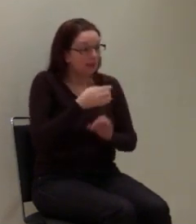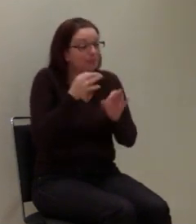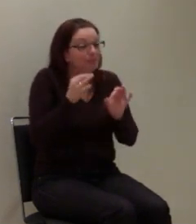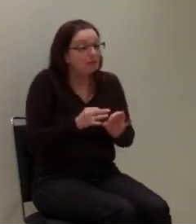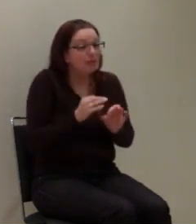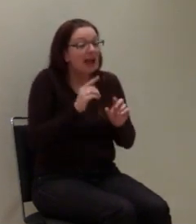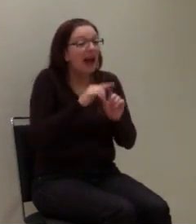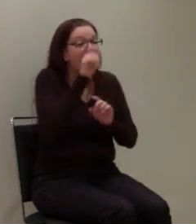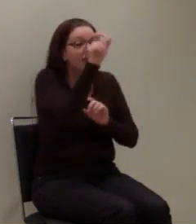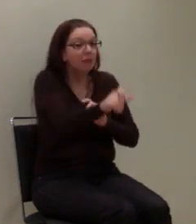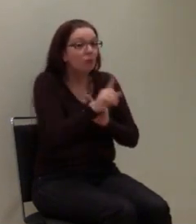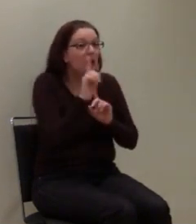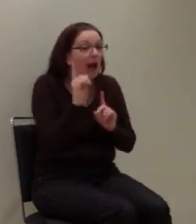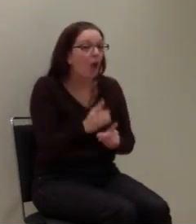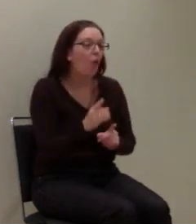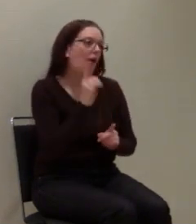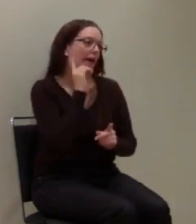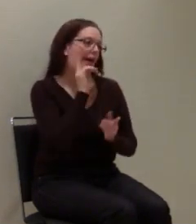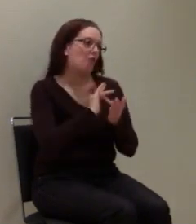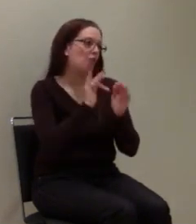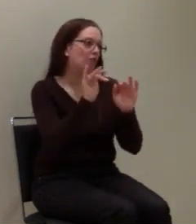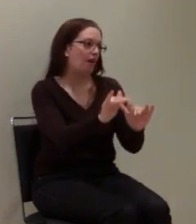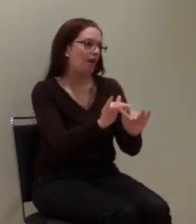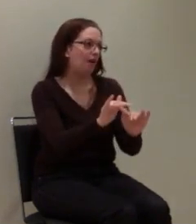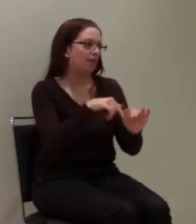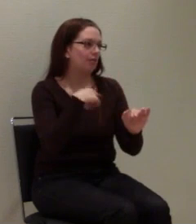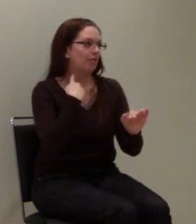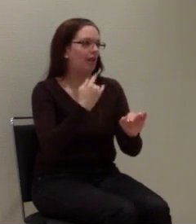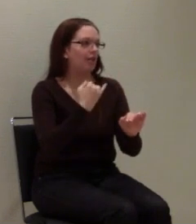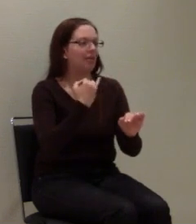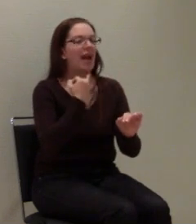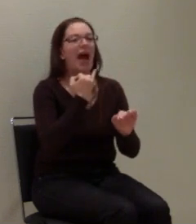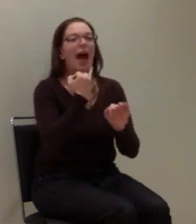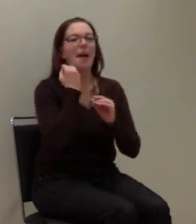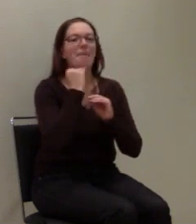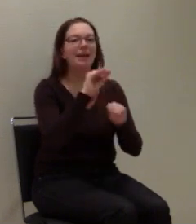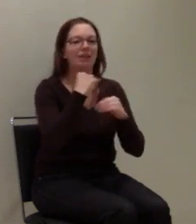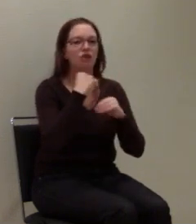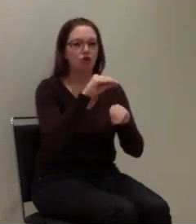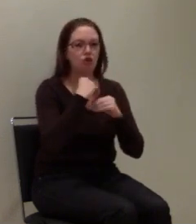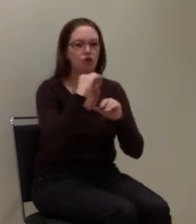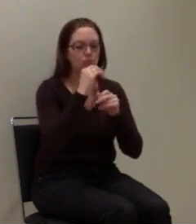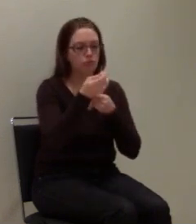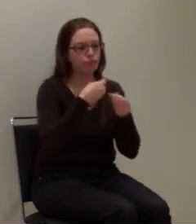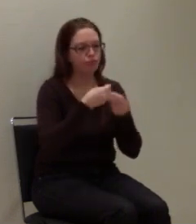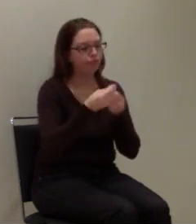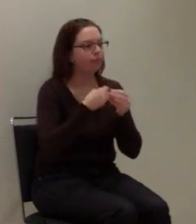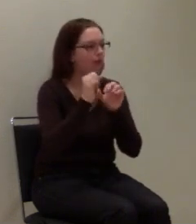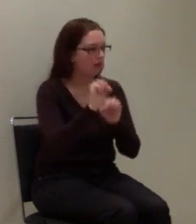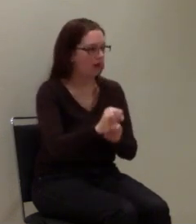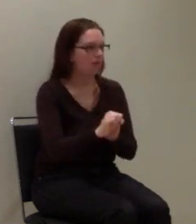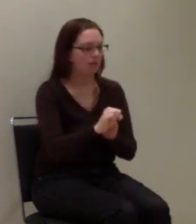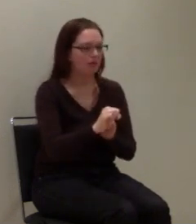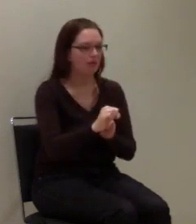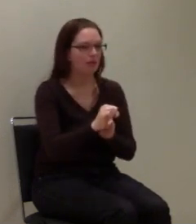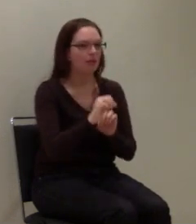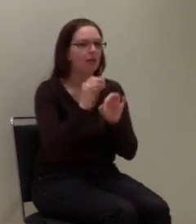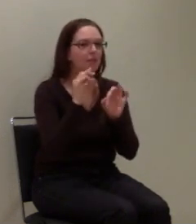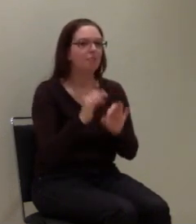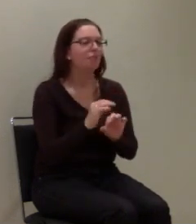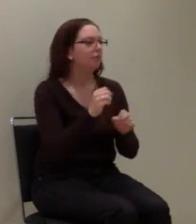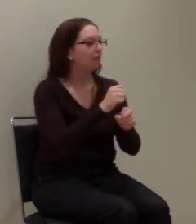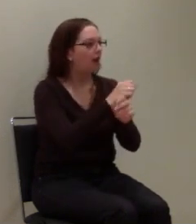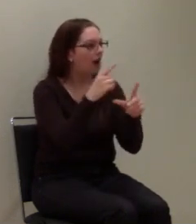ist eine iPhone-Nummer, die kenne ich, da kann ich per iMessage was rüber schicken und dann wird es versucht, solange das Gerät irgendwie erreichbar ist, dann auch per